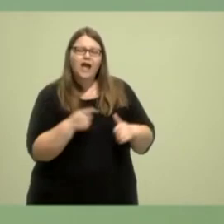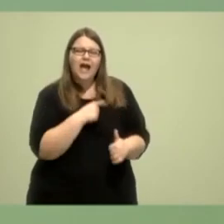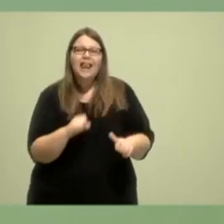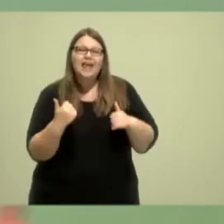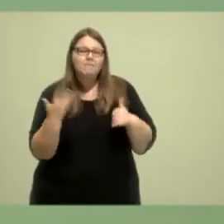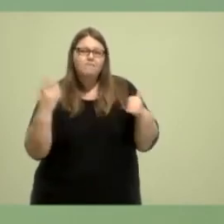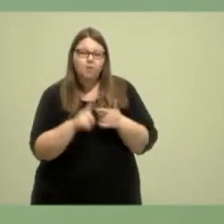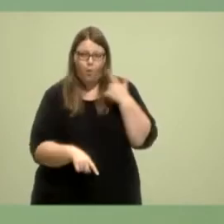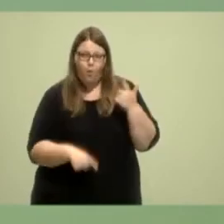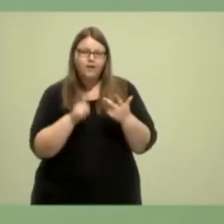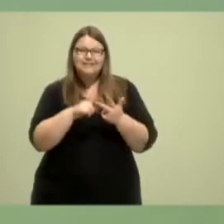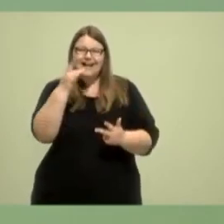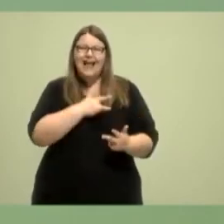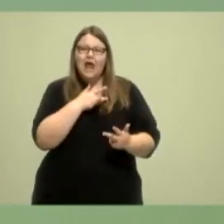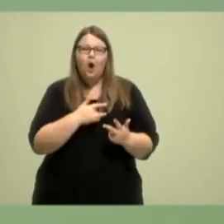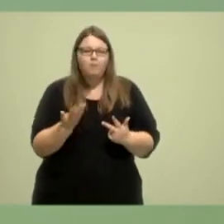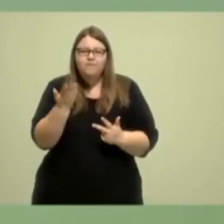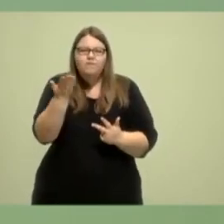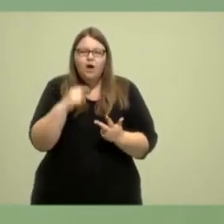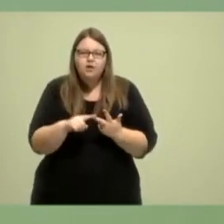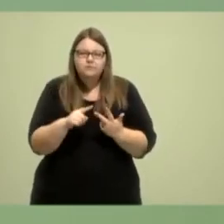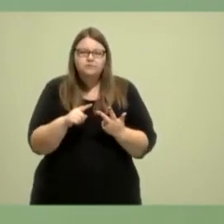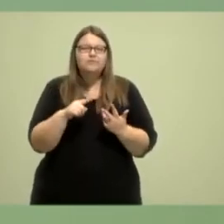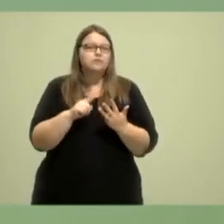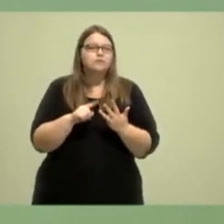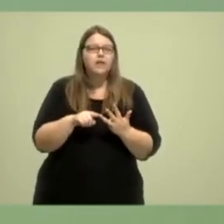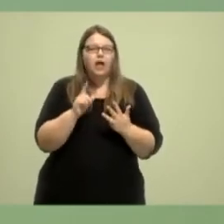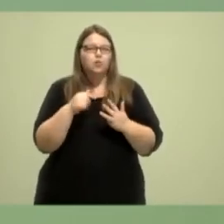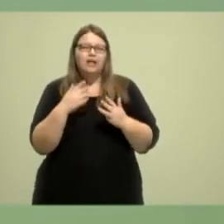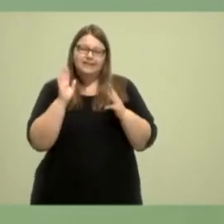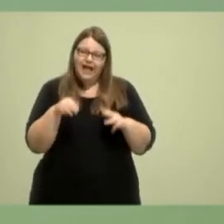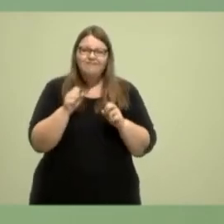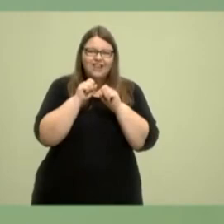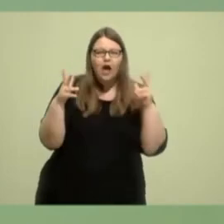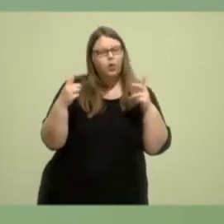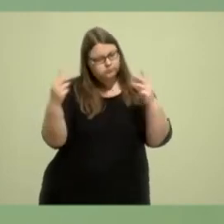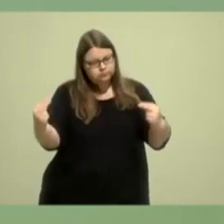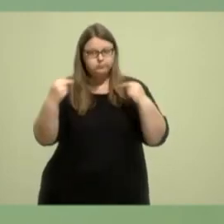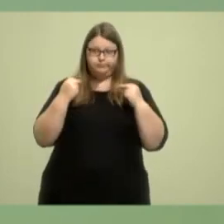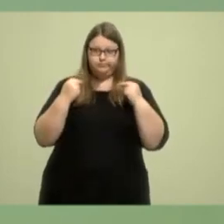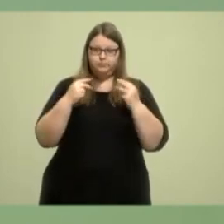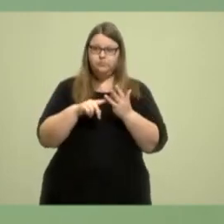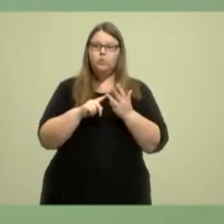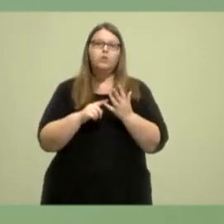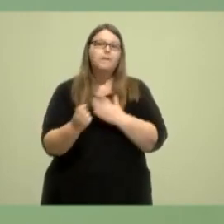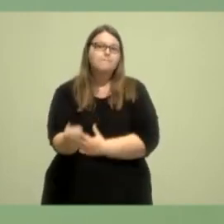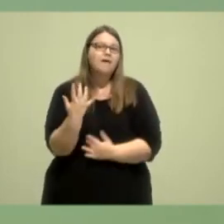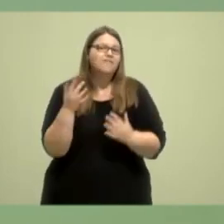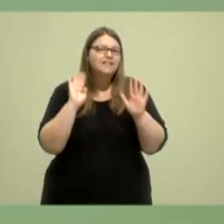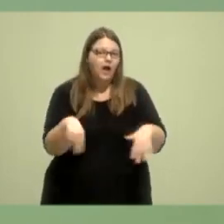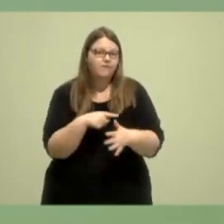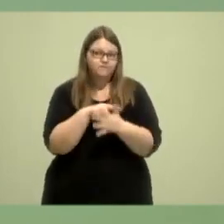lebst, welchen Glauben du hast, wie laut, sichtbar du sein darfst und wie viel Macht du haben darfst.